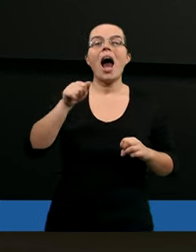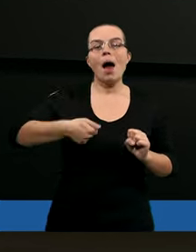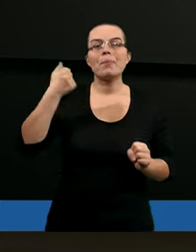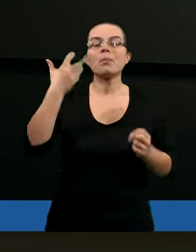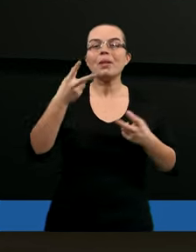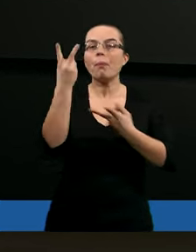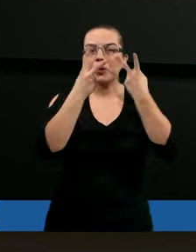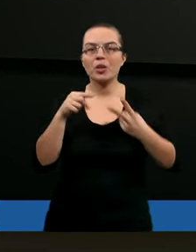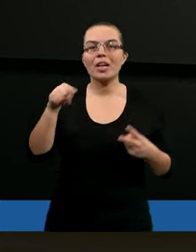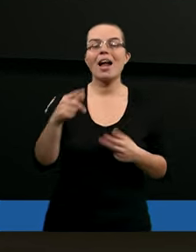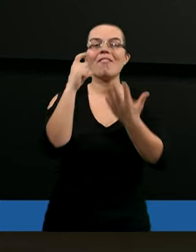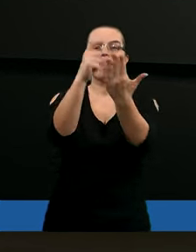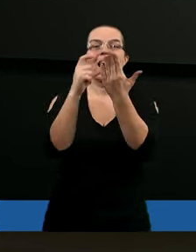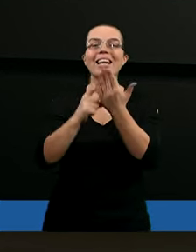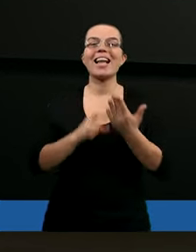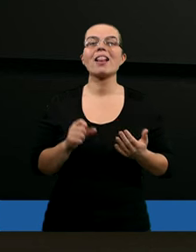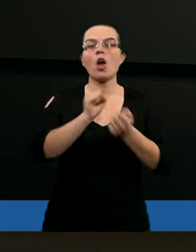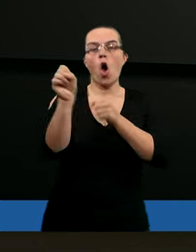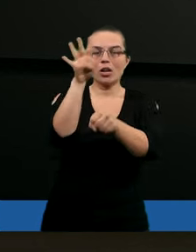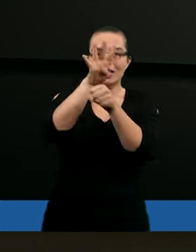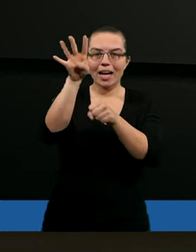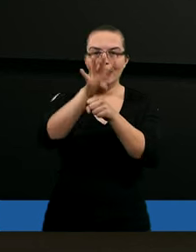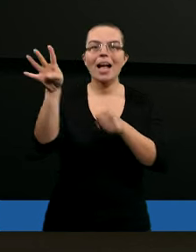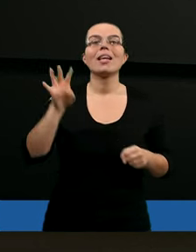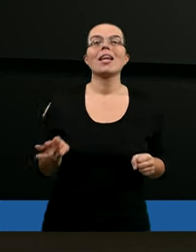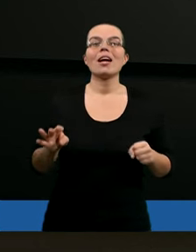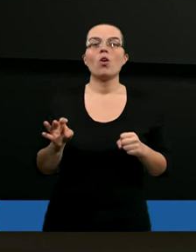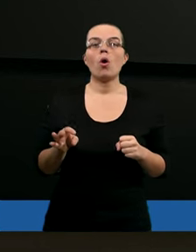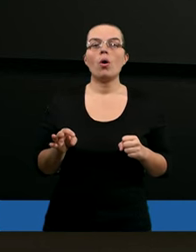przeczytali wersety od czternastego.